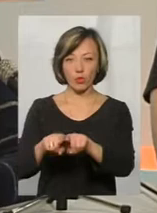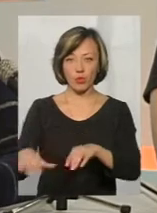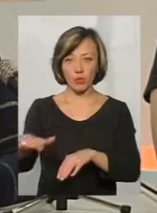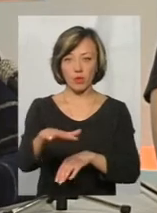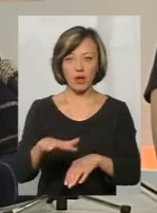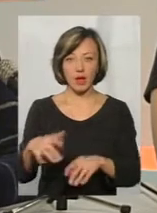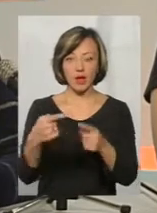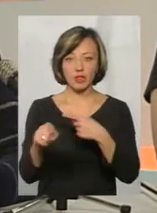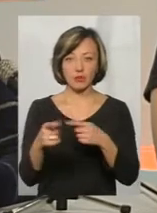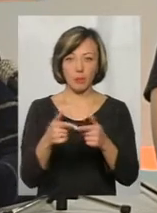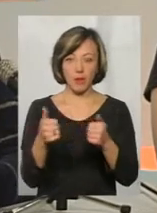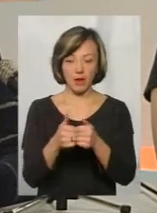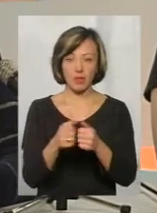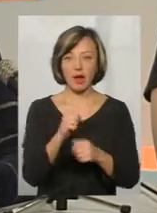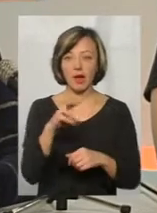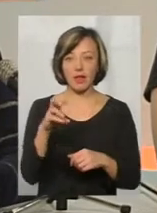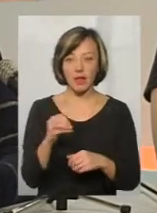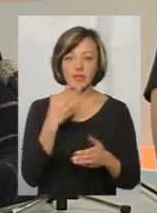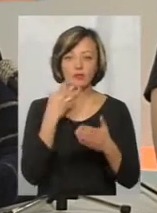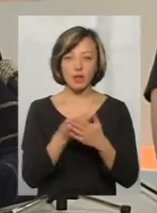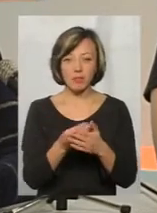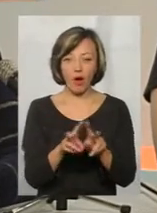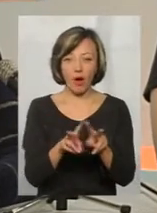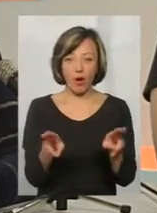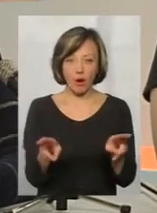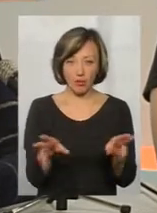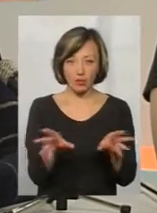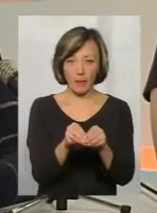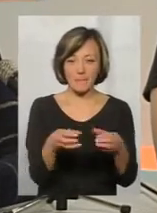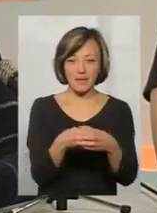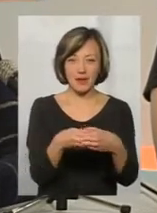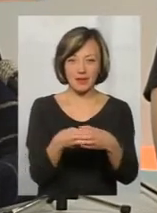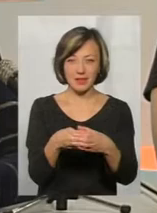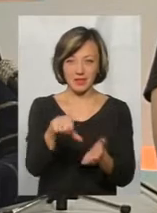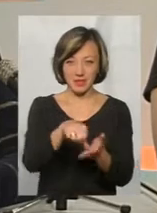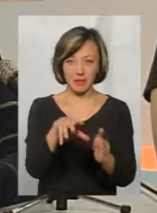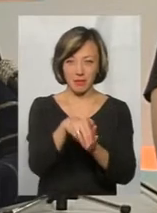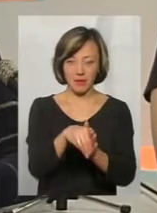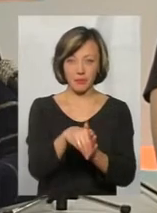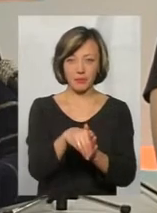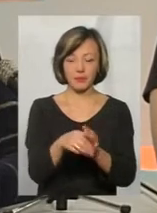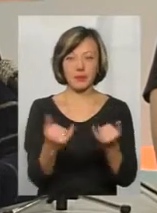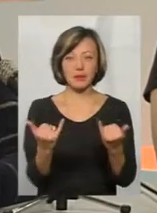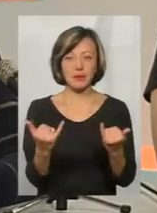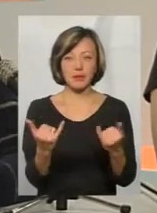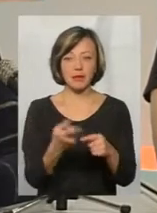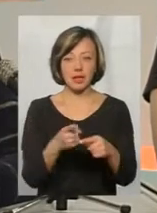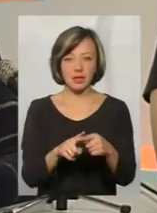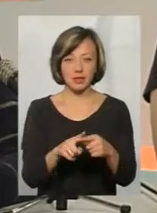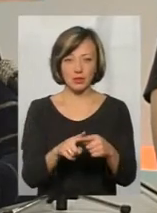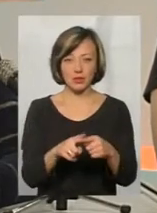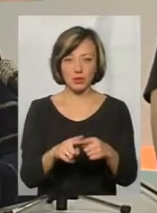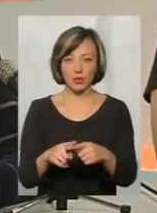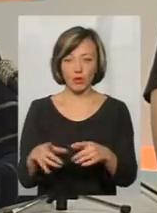якоїсь іншої партії, а з своїми однопартійцями. І тепер у вас на цю площину,